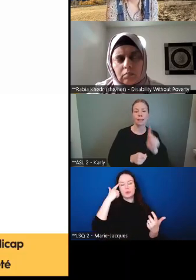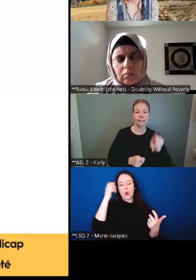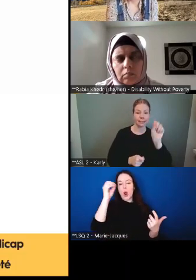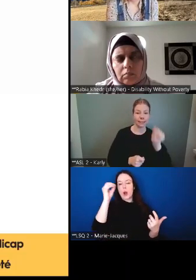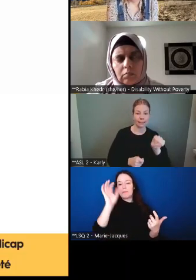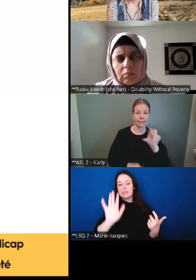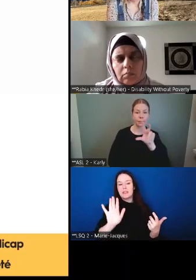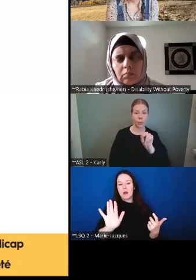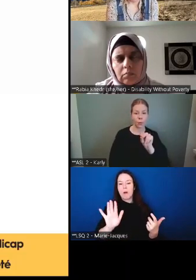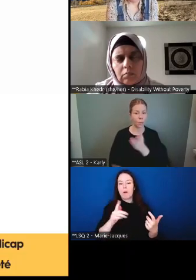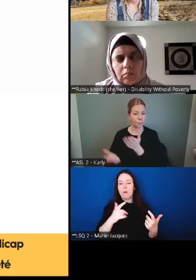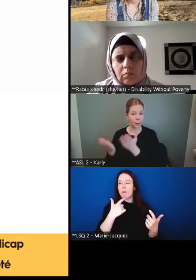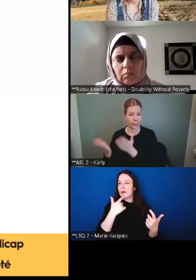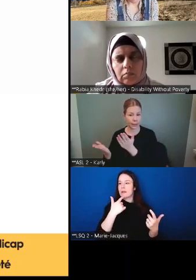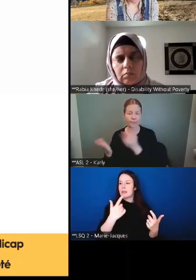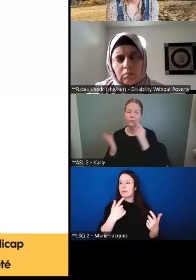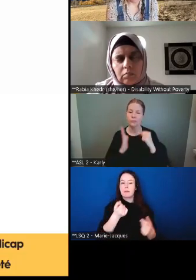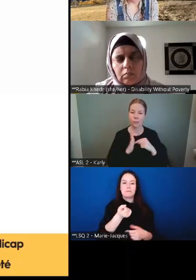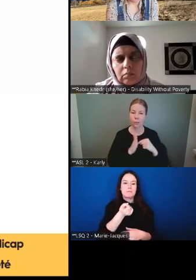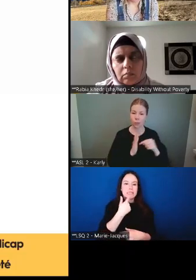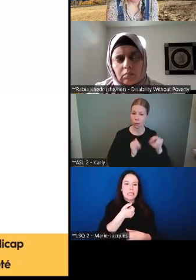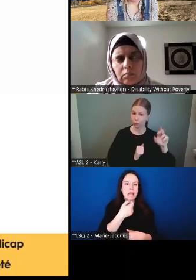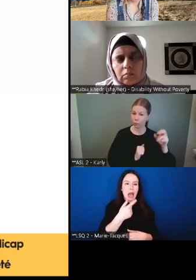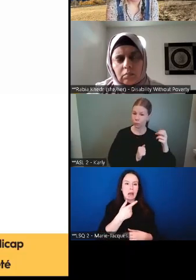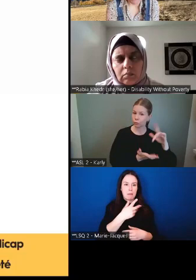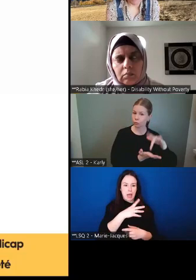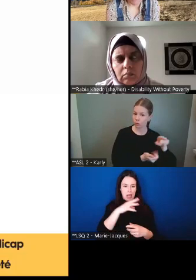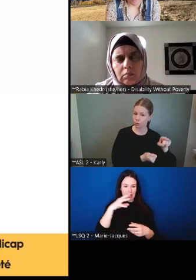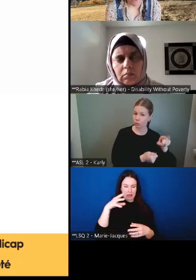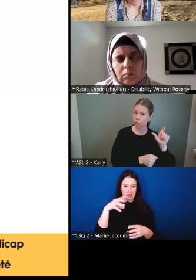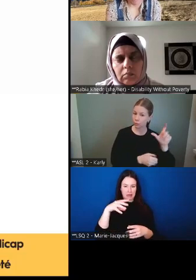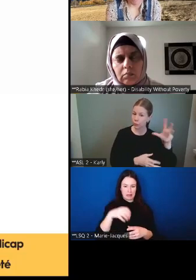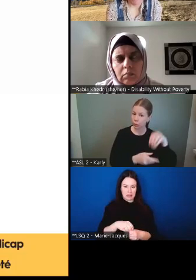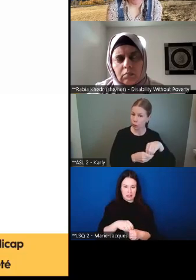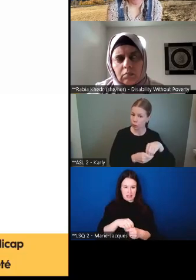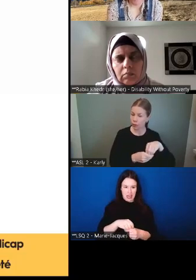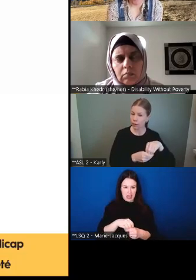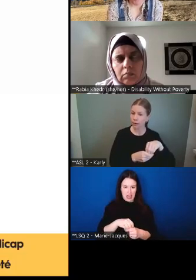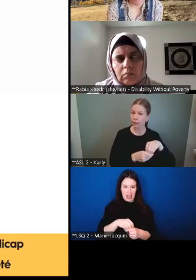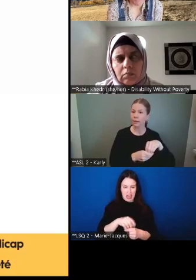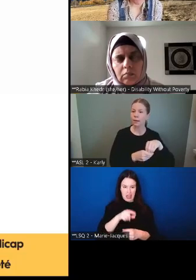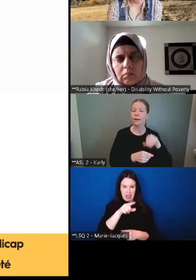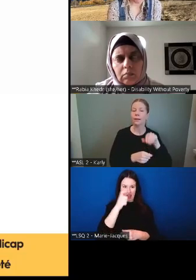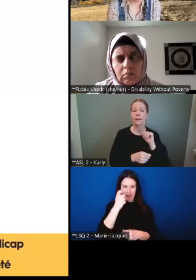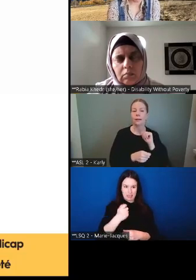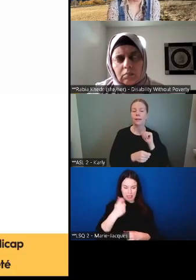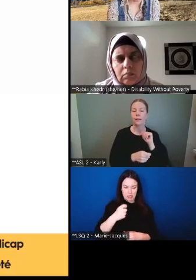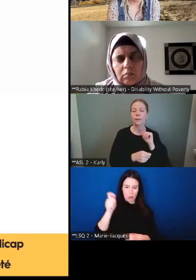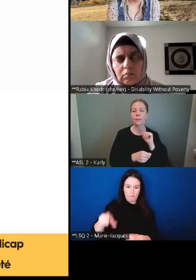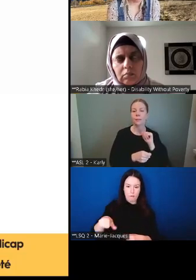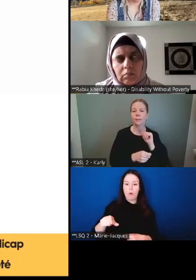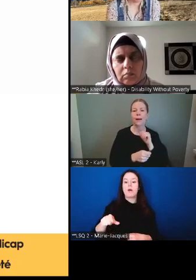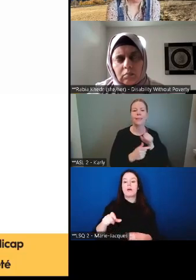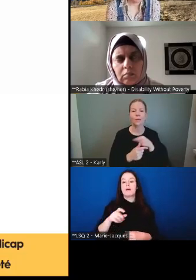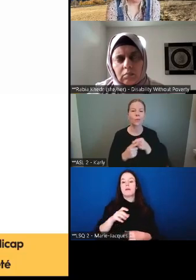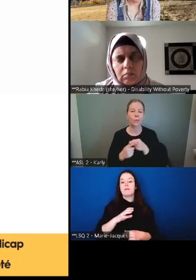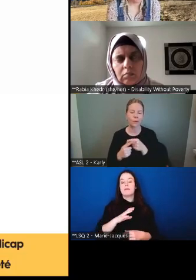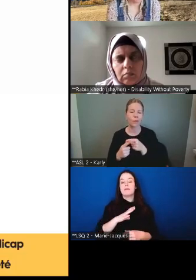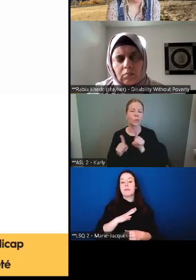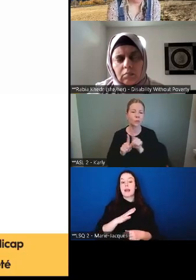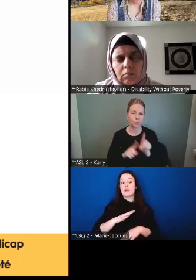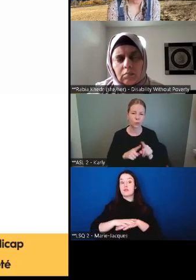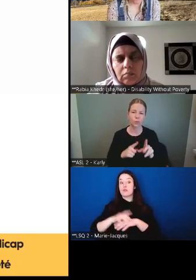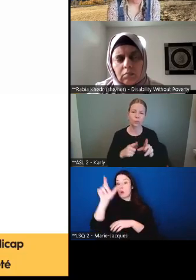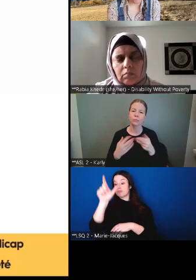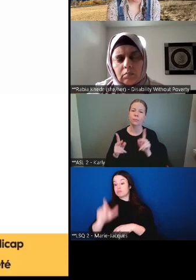ordonnances ou les médicaments devraient faire partie de cette colonne. Et il est devenu clair dans la colonne de commentaires